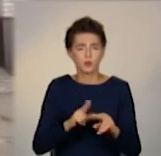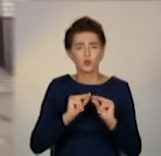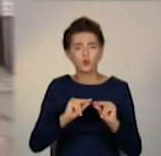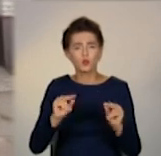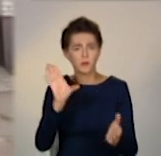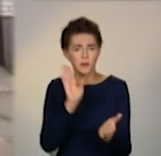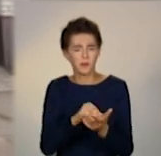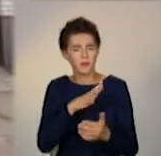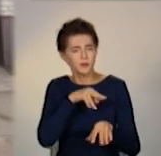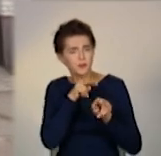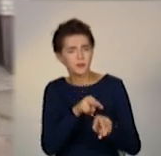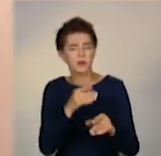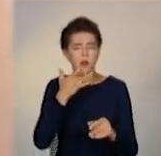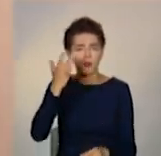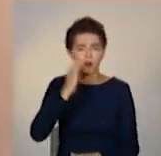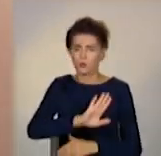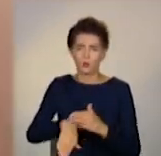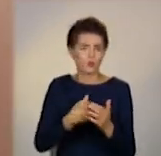наглядали за учнями і влітку.